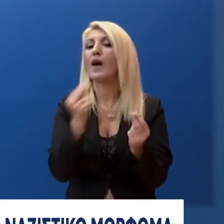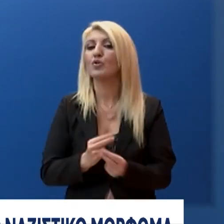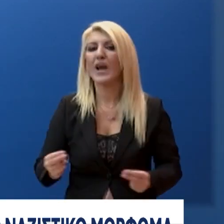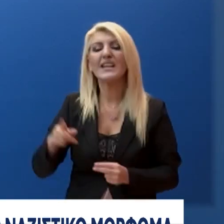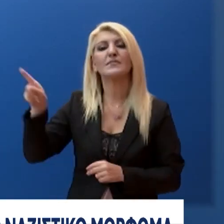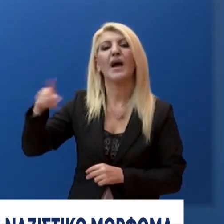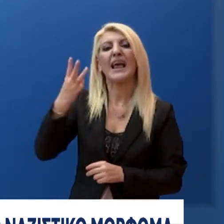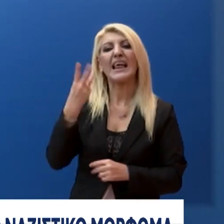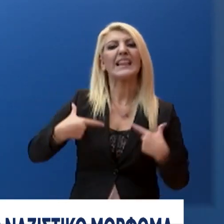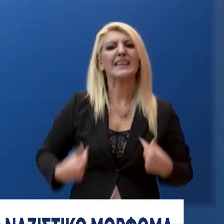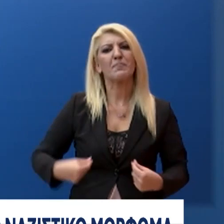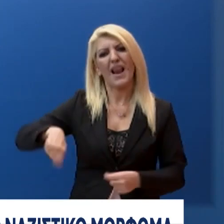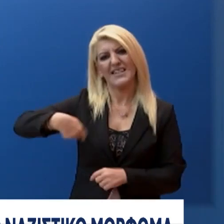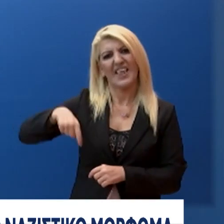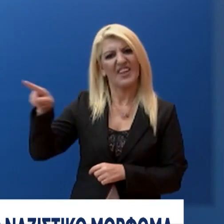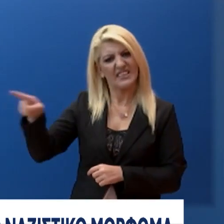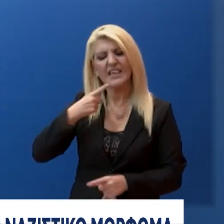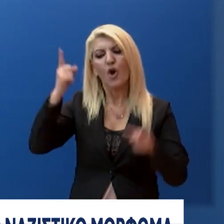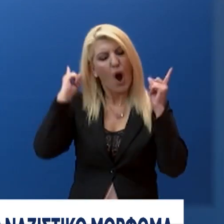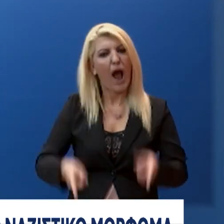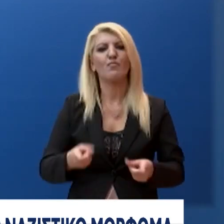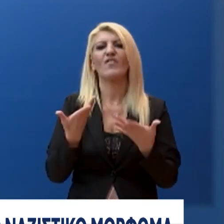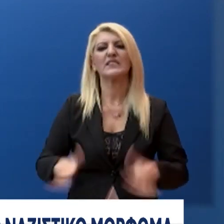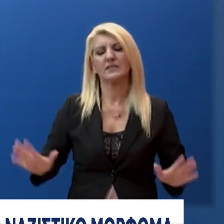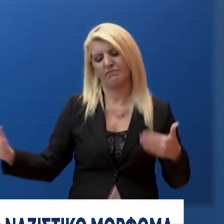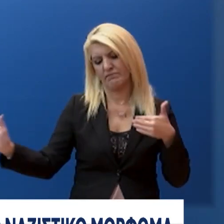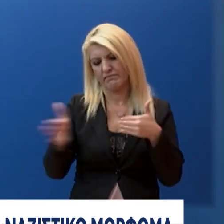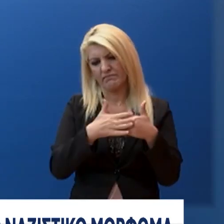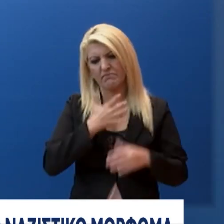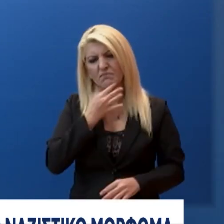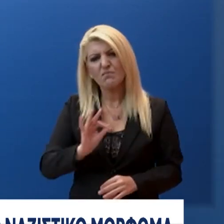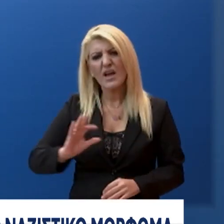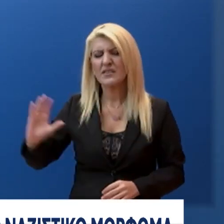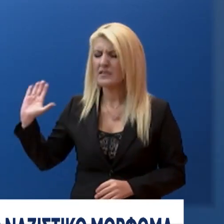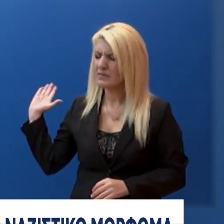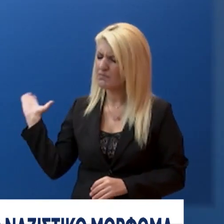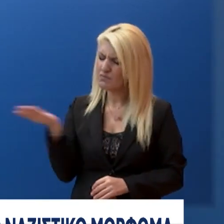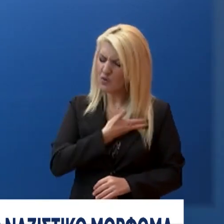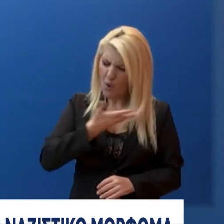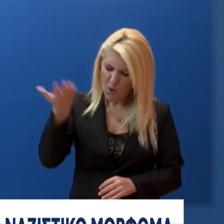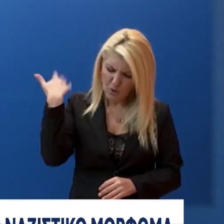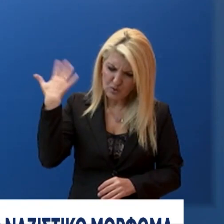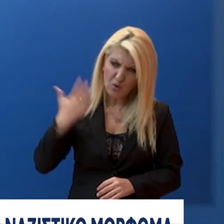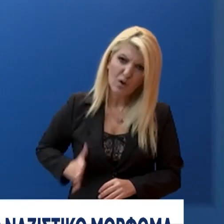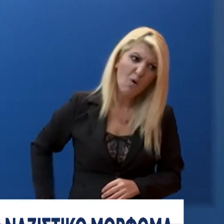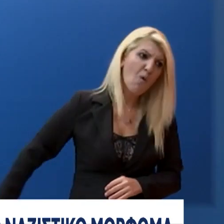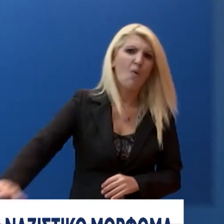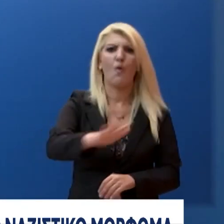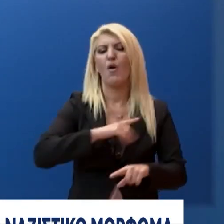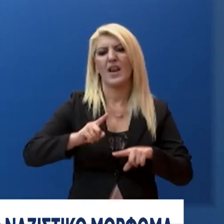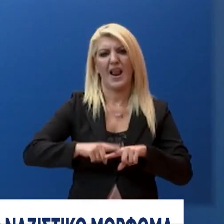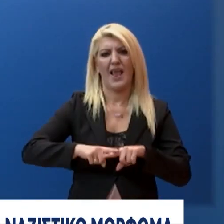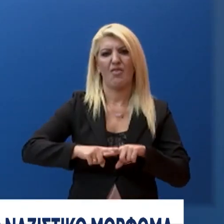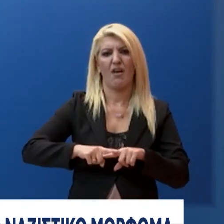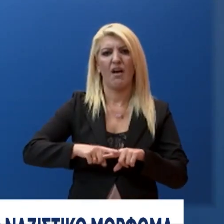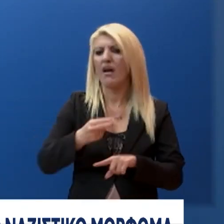όπως τόνισε ο Πρωθυπουργός Κυριάκος Μητσοτάκης, ένας τραυματικός κύκλος της δημόσιας ζωής της χώρας. Η πολιτική του